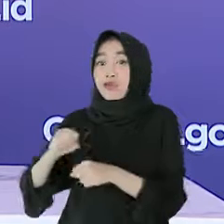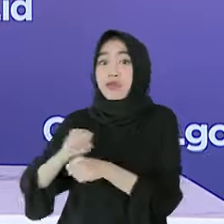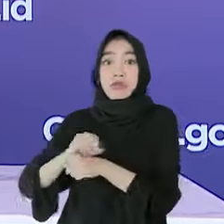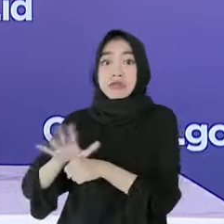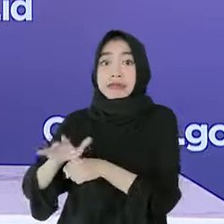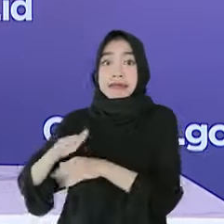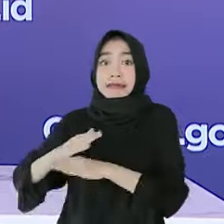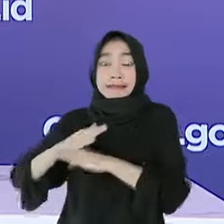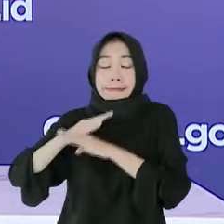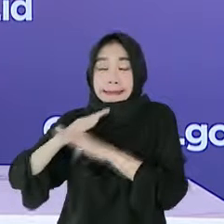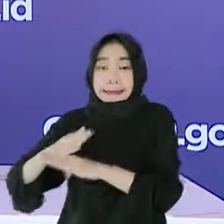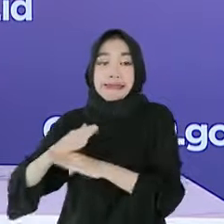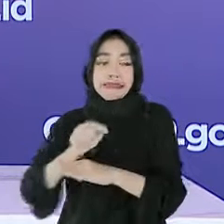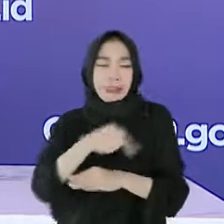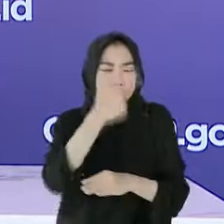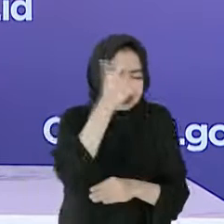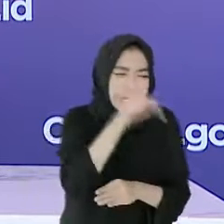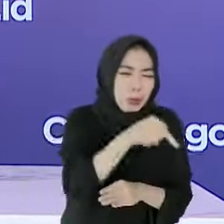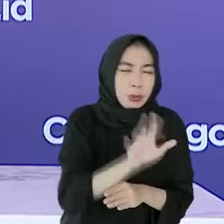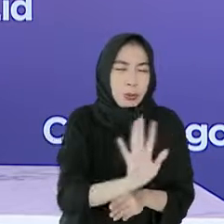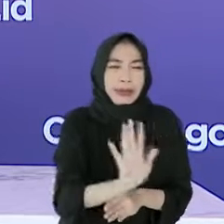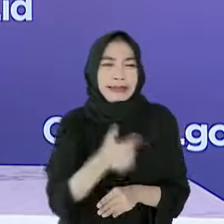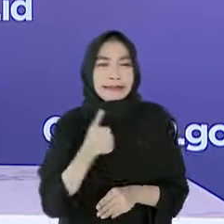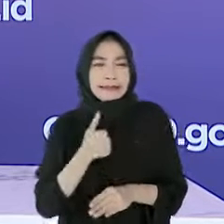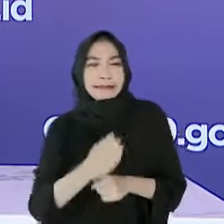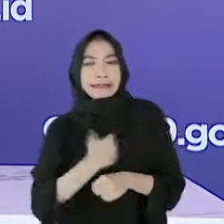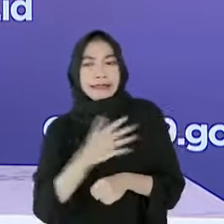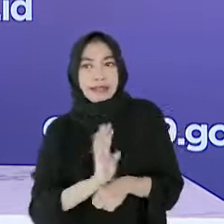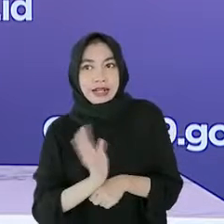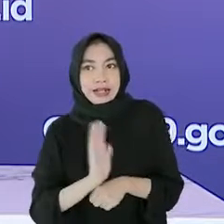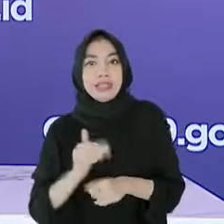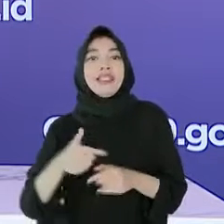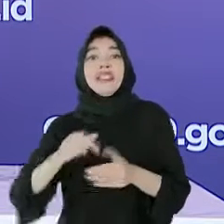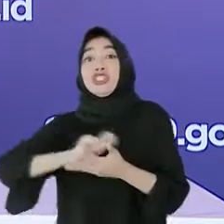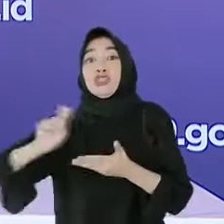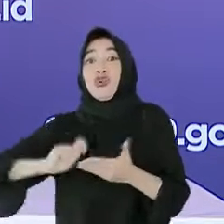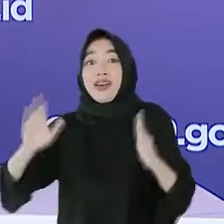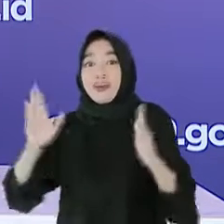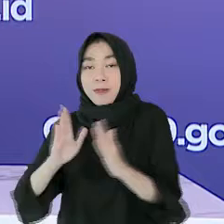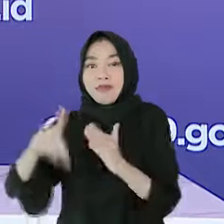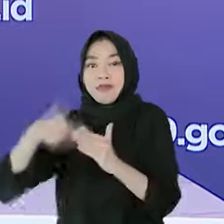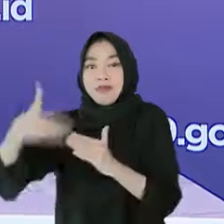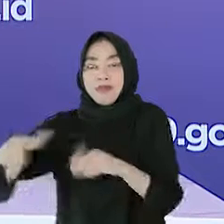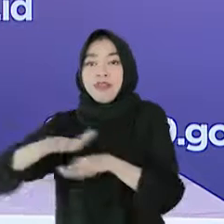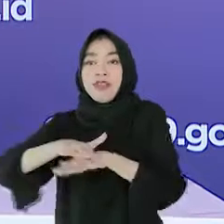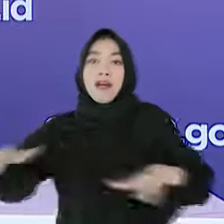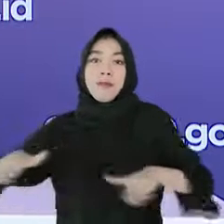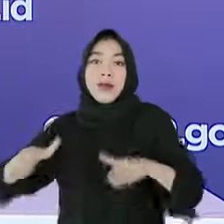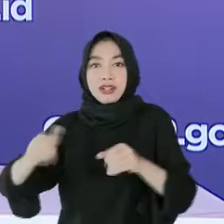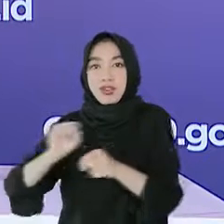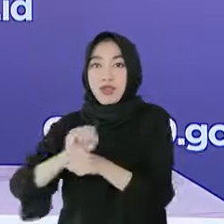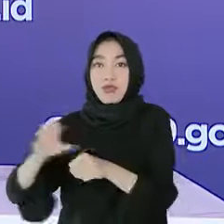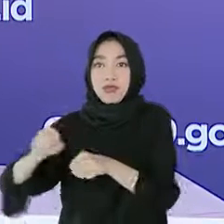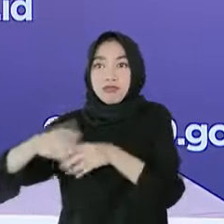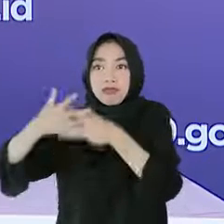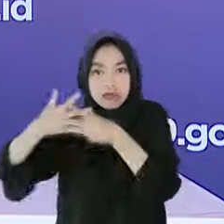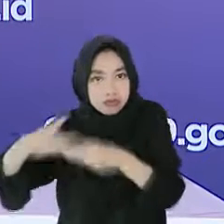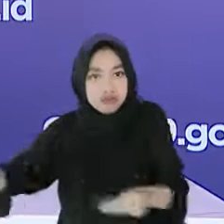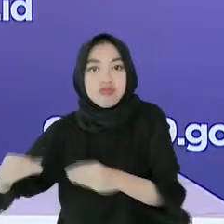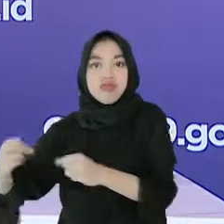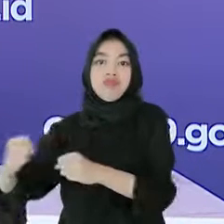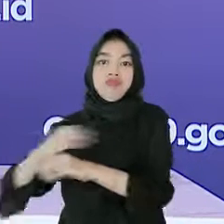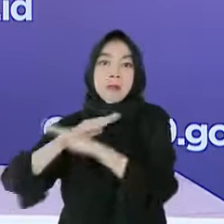sehingga kasus serupa tidak berulang dan PTM dapat dijalankan dengan aman sehingga penularan COVID-19